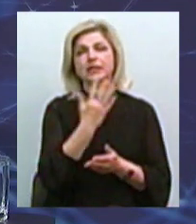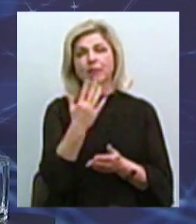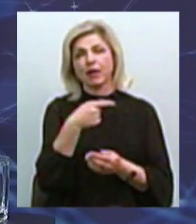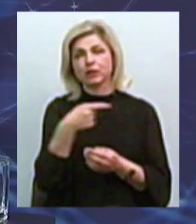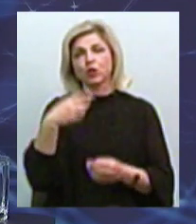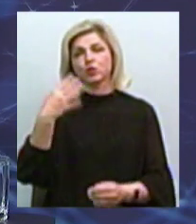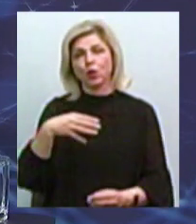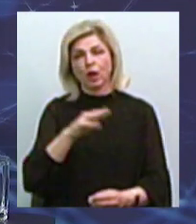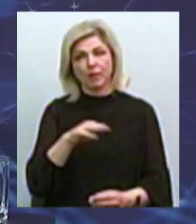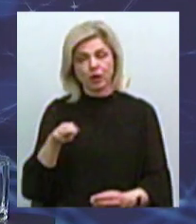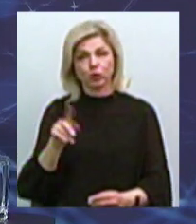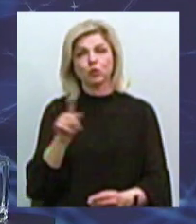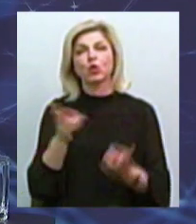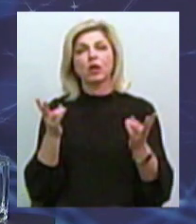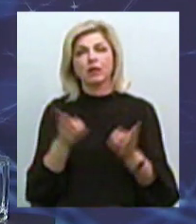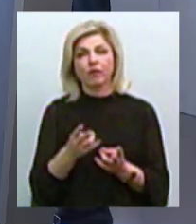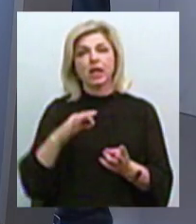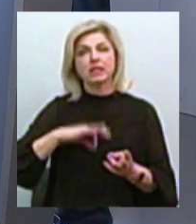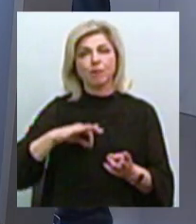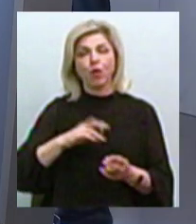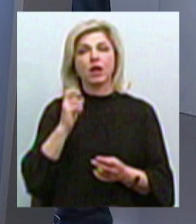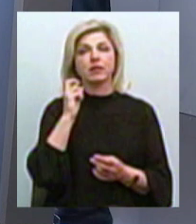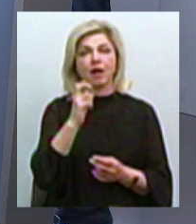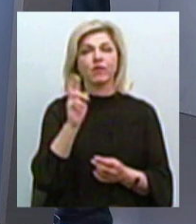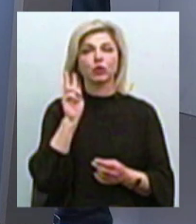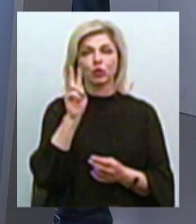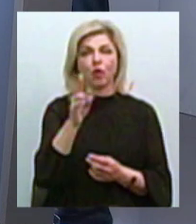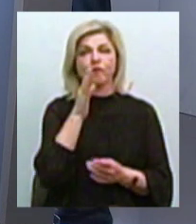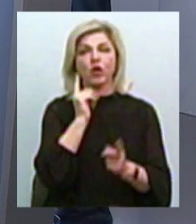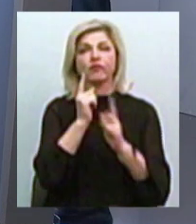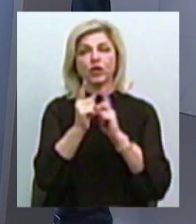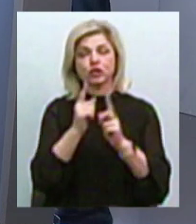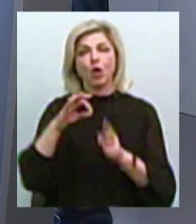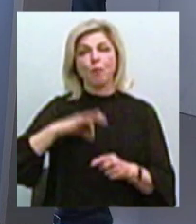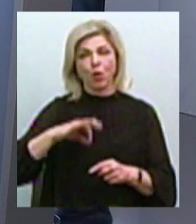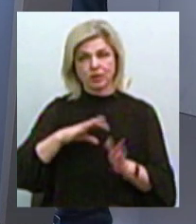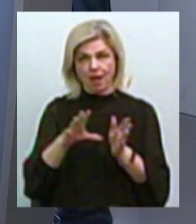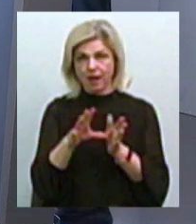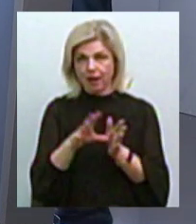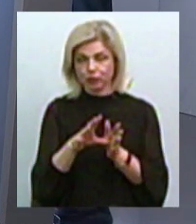Те, що требують трамваї і троллейбуси во время движення, пользуються електроенергією.